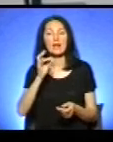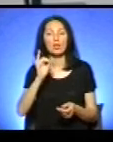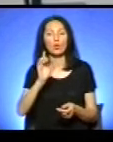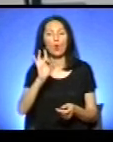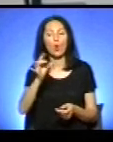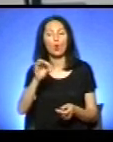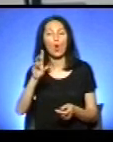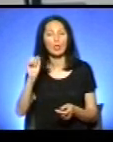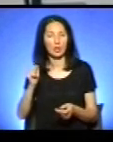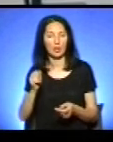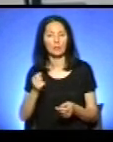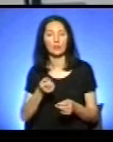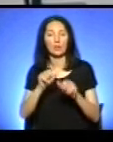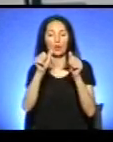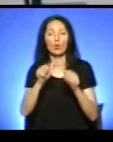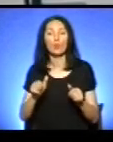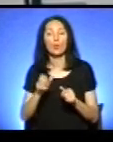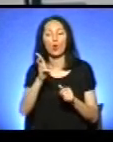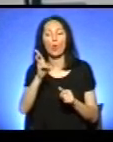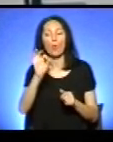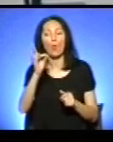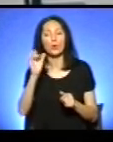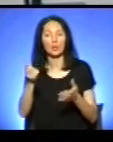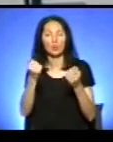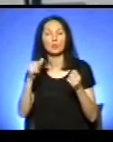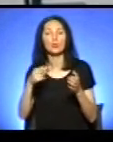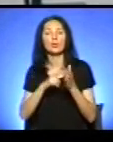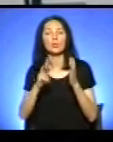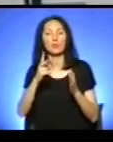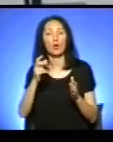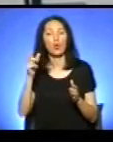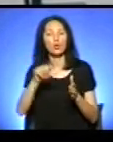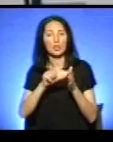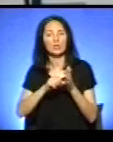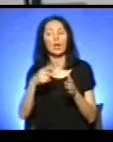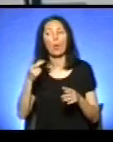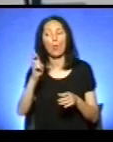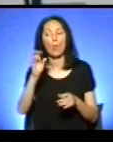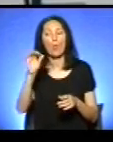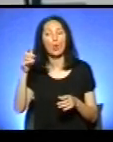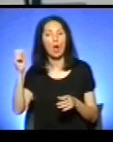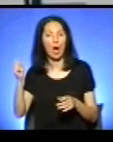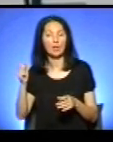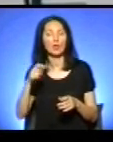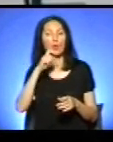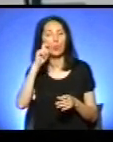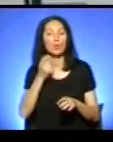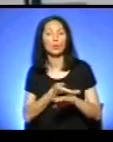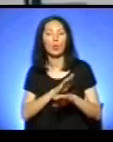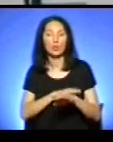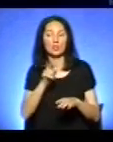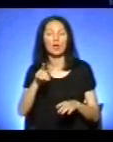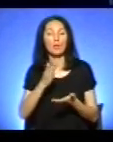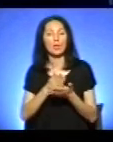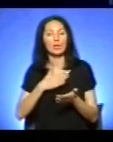Участь у них беруть 74 учасники з Болгарії, Польщі та України. Загалом 5 команд. Там перебуває наш кореспондент Богдан